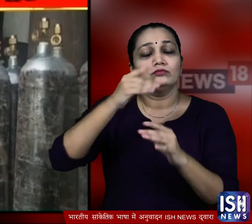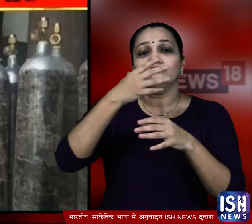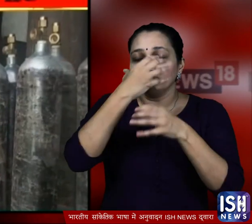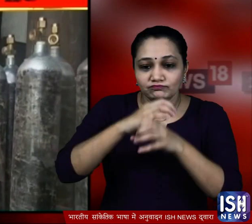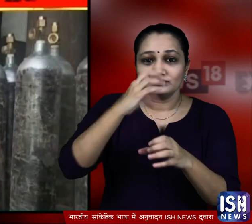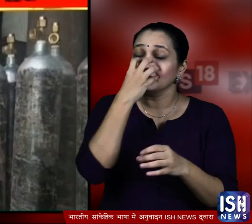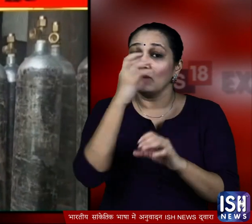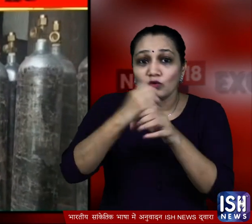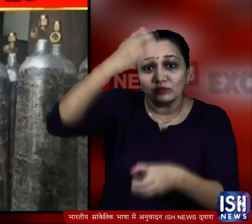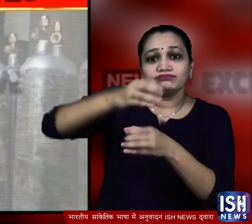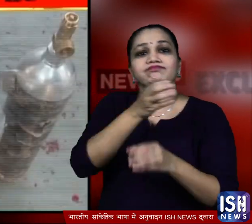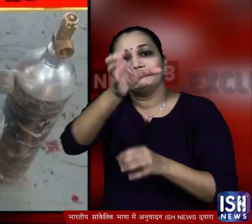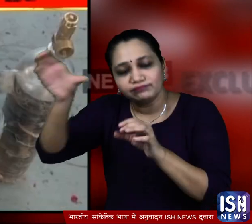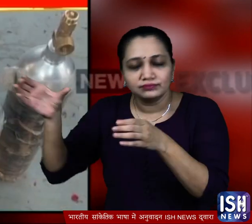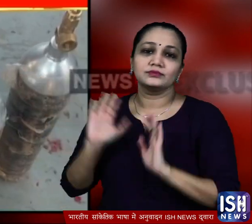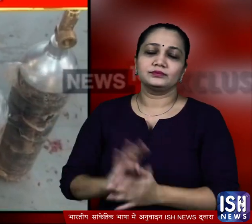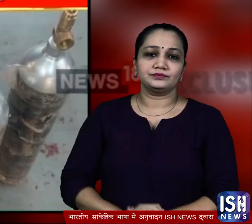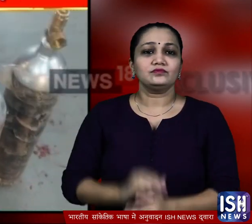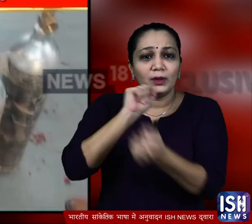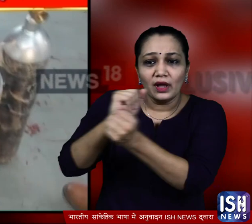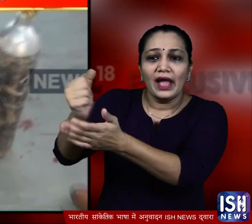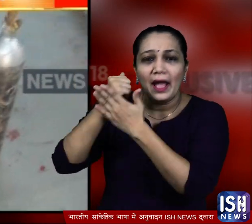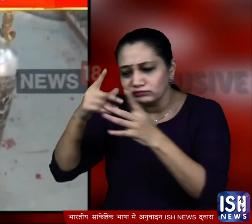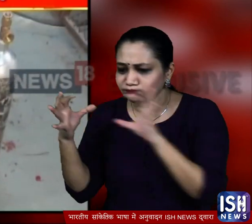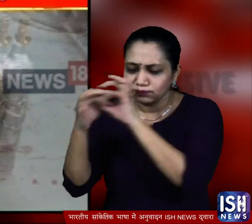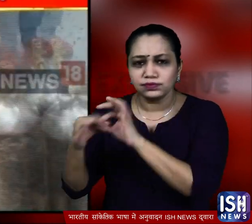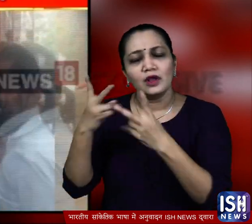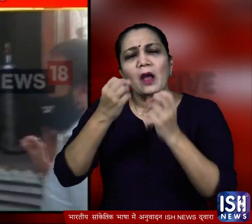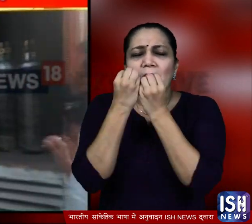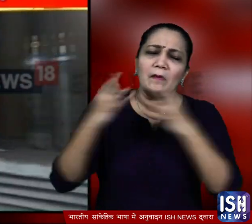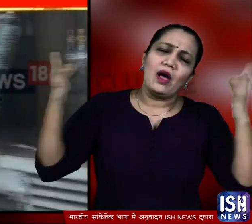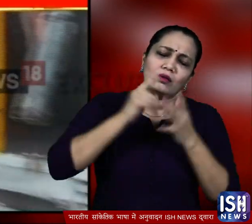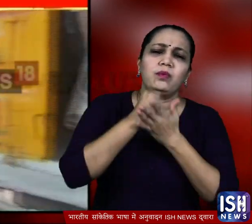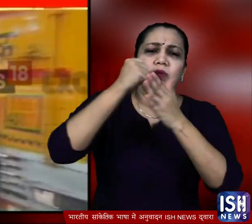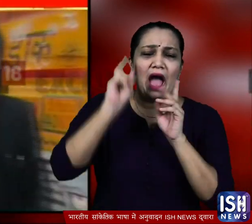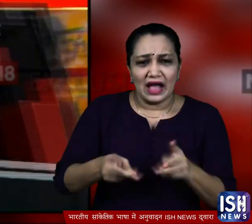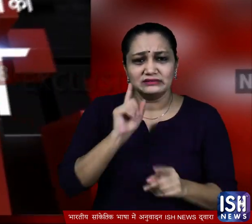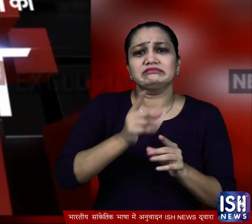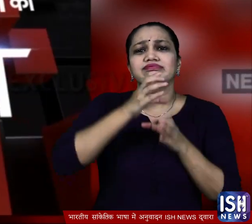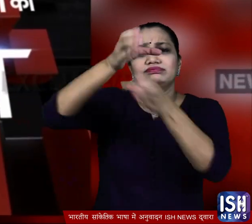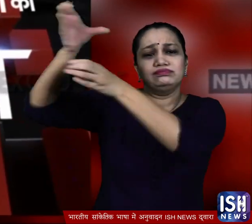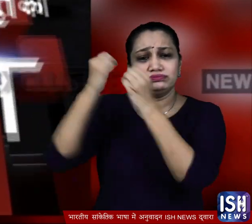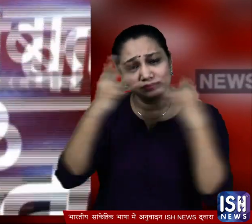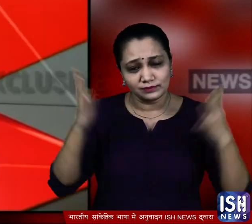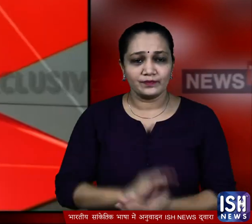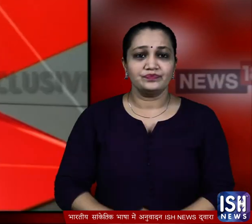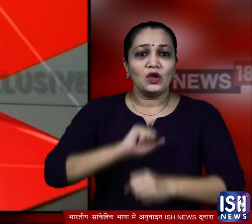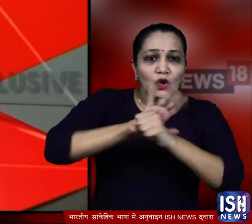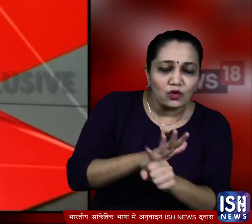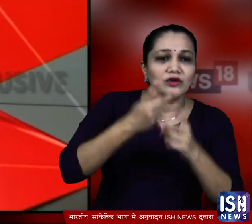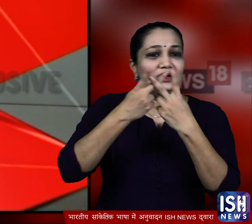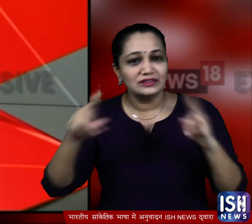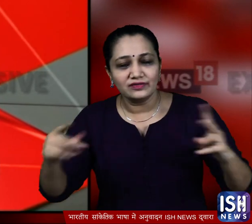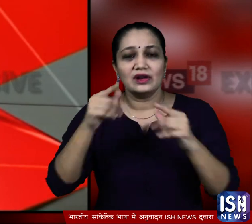तक आक्सिजन सिलिंडर पहुँचाने की मुहिम चलाई ख़बर है कि पुलिस की मदद से यह लोग रोजाना सैक्ड़ों सिलिंडर बांटने में जुटे हैं कुरोना के